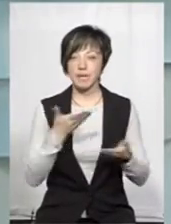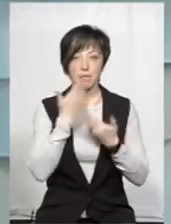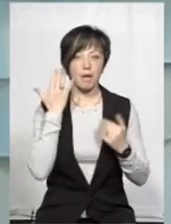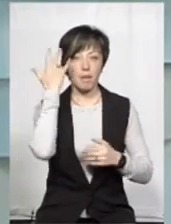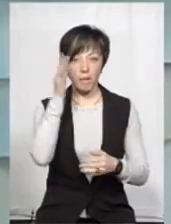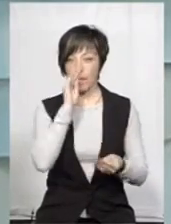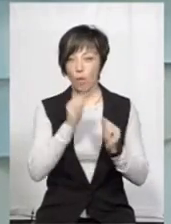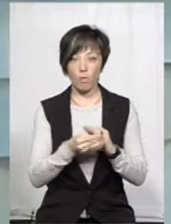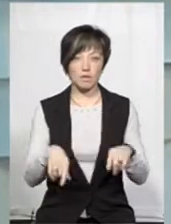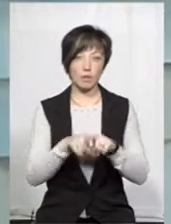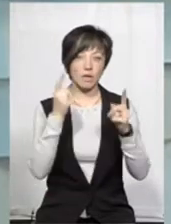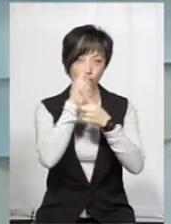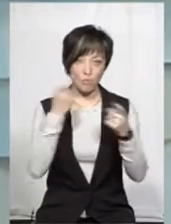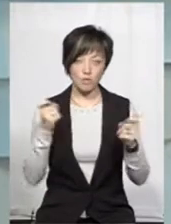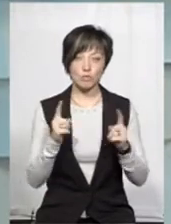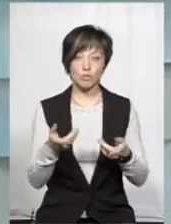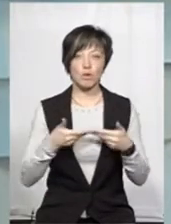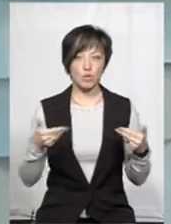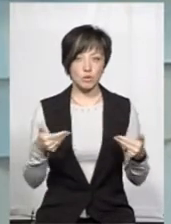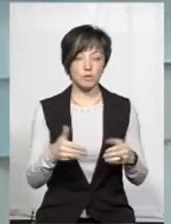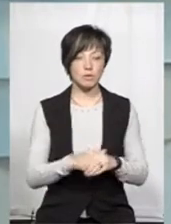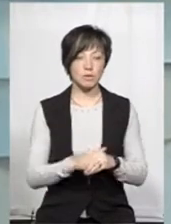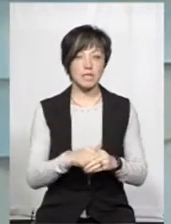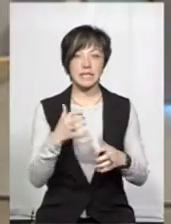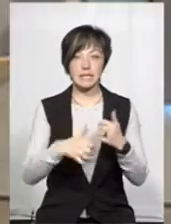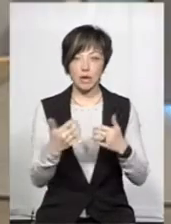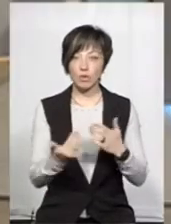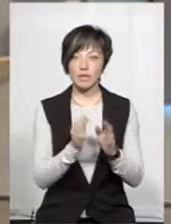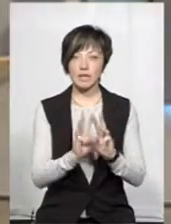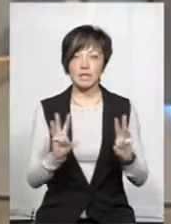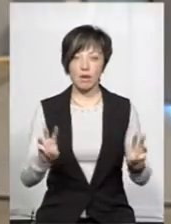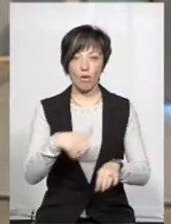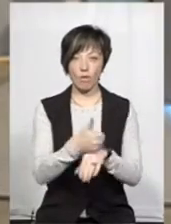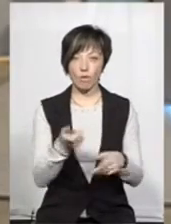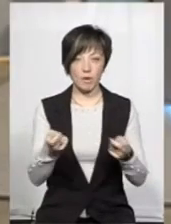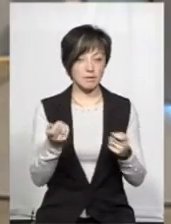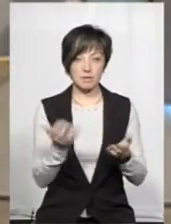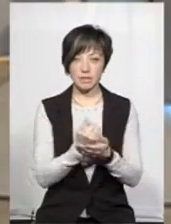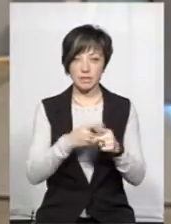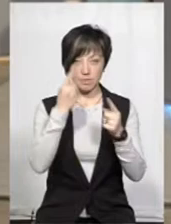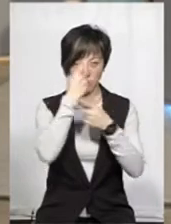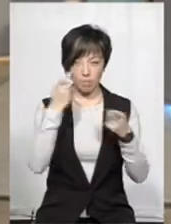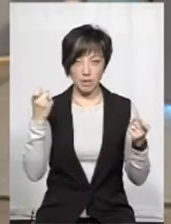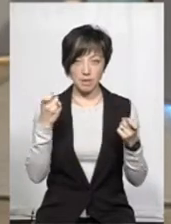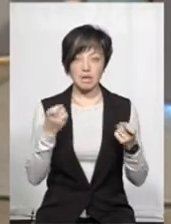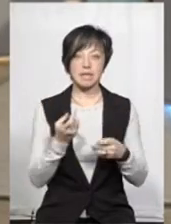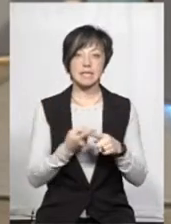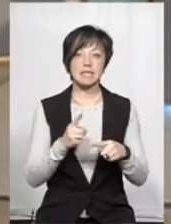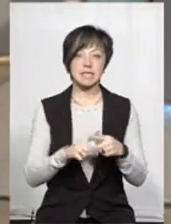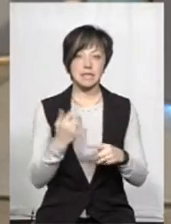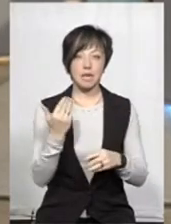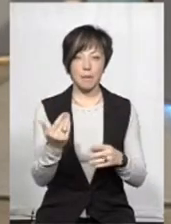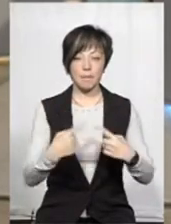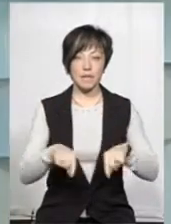наміру приховувати таку інформацію, тому що ми хочемо випадати, Але серед новин на сайті головного управління я не знайшла ці інформації. Цю інформацію просто це